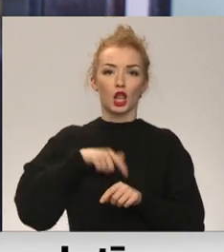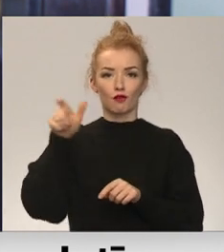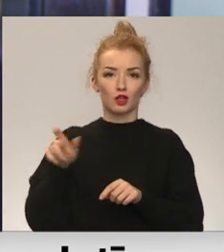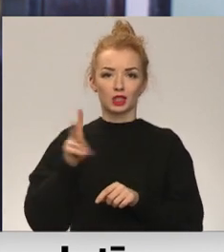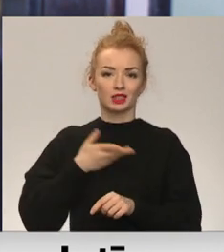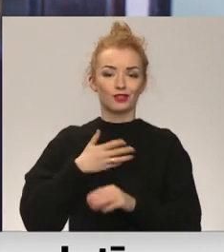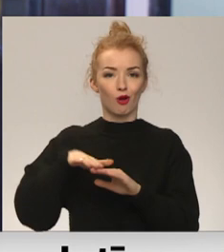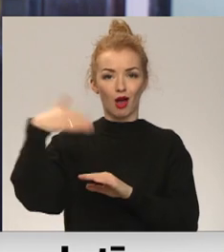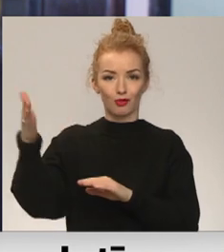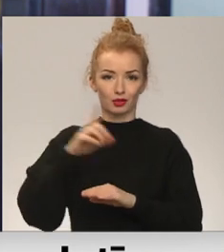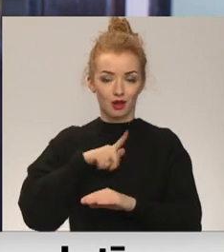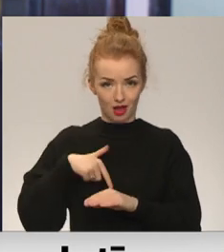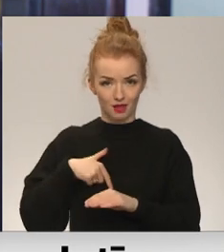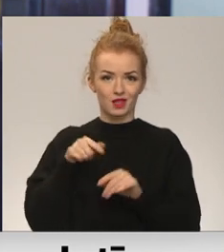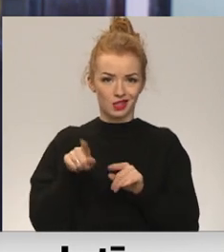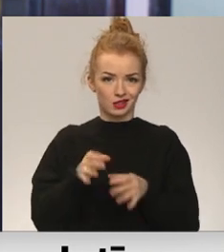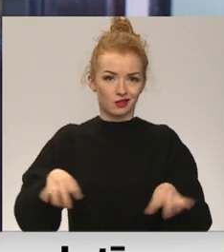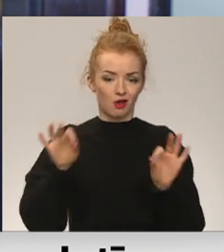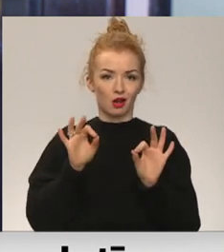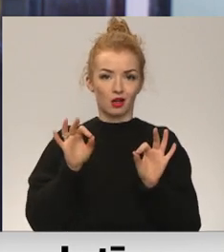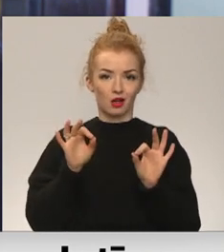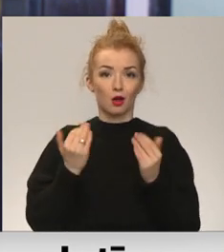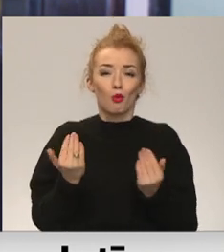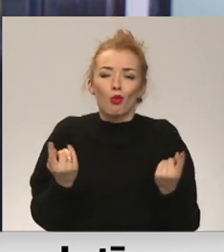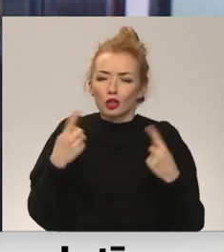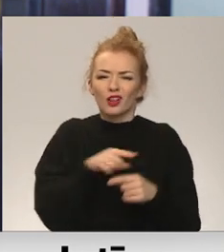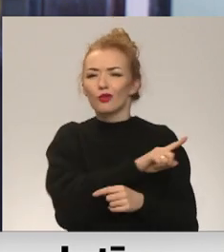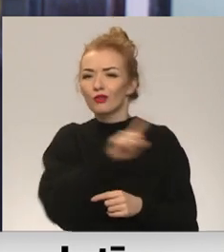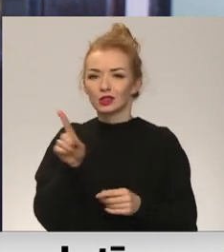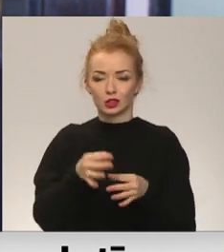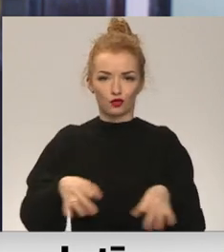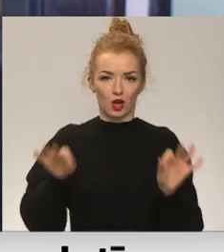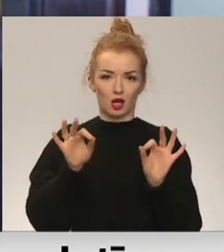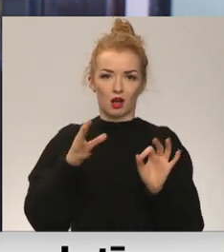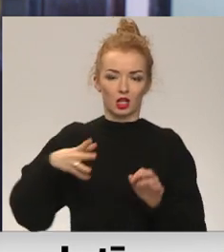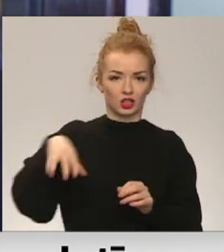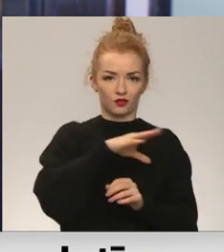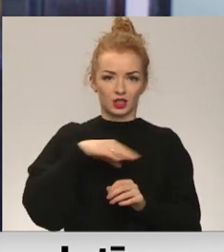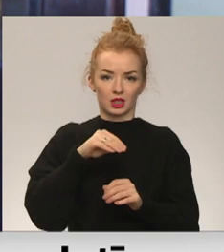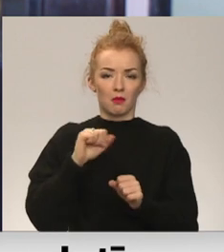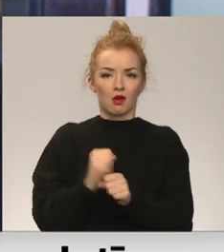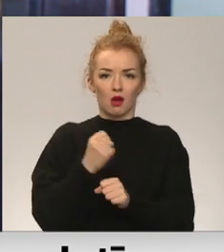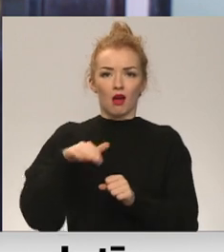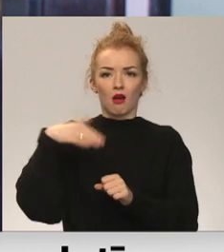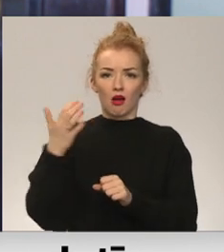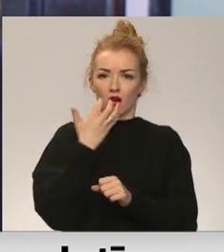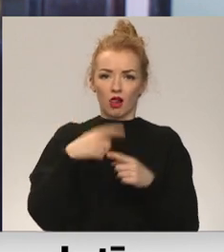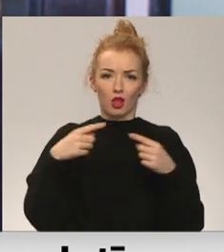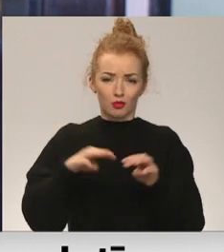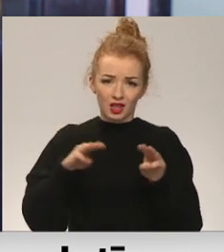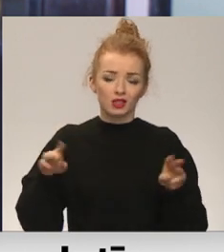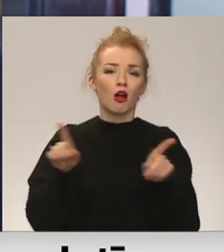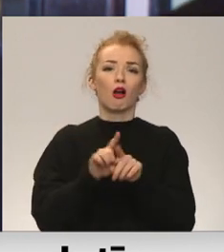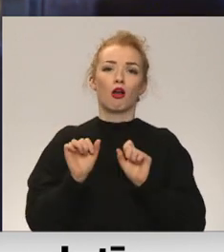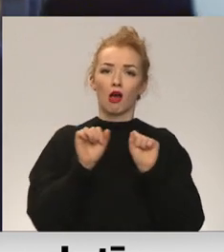Pati situācija parāda, ka šobrīd pats svarīgākais, kas mums visiem, ne tikai ārlietu ministrijai, bet aizsardzības